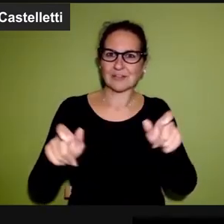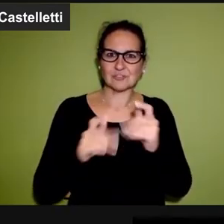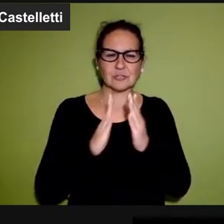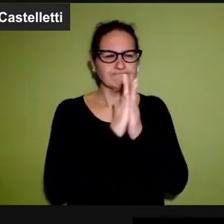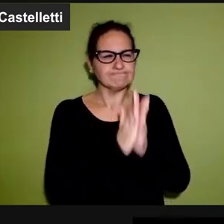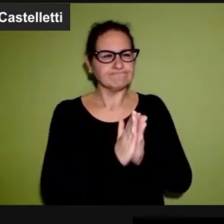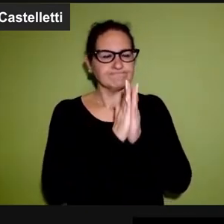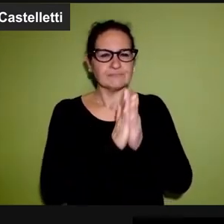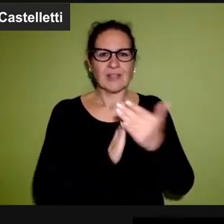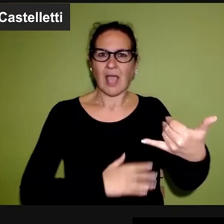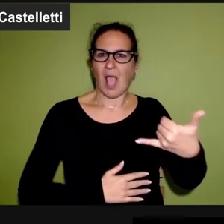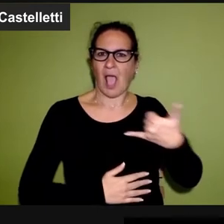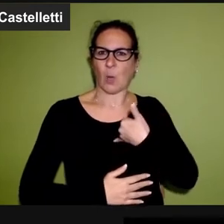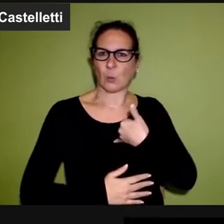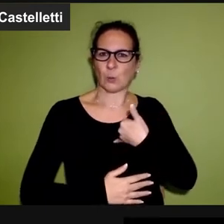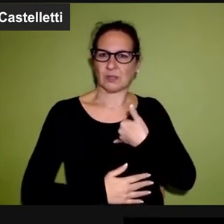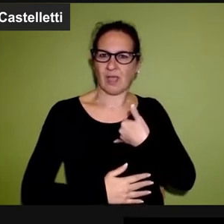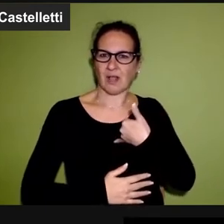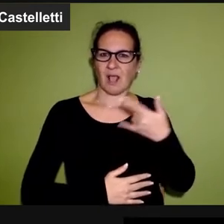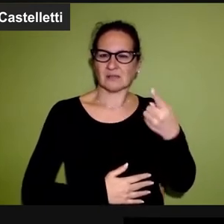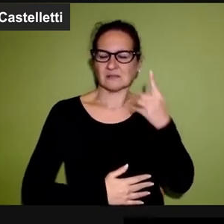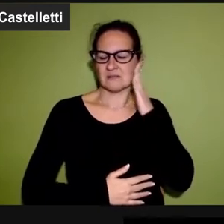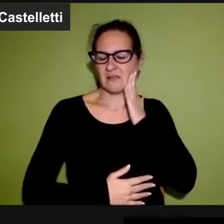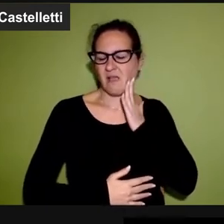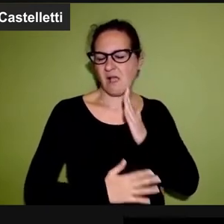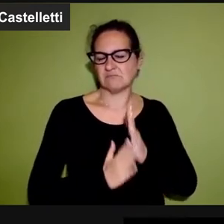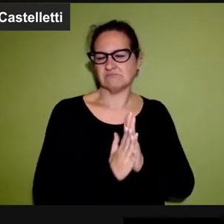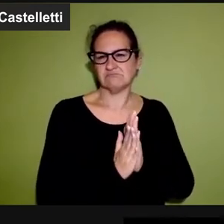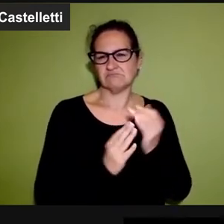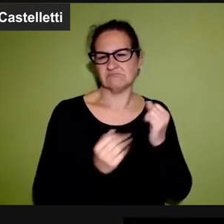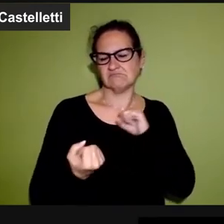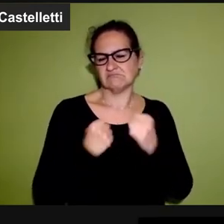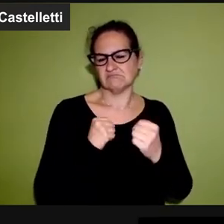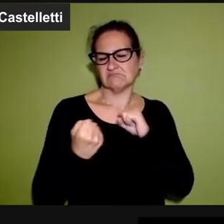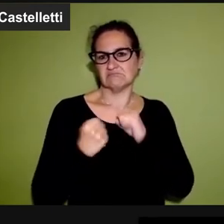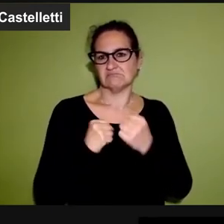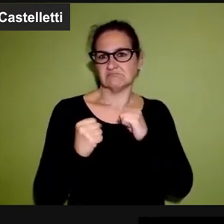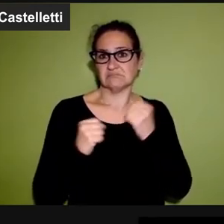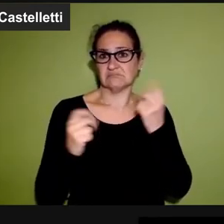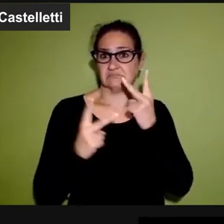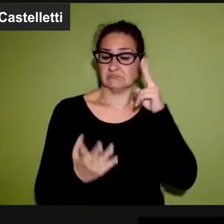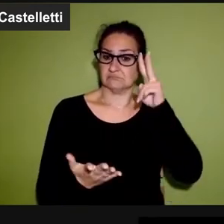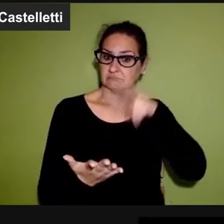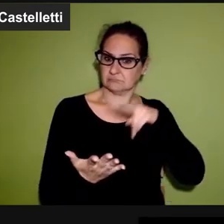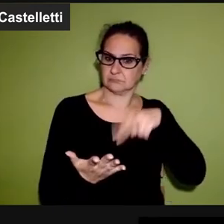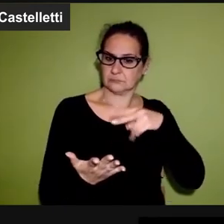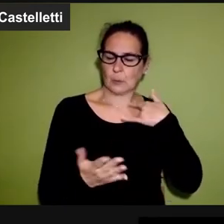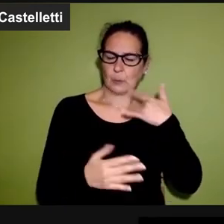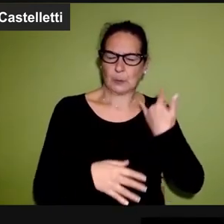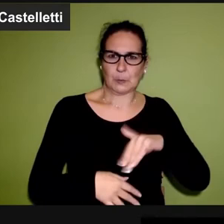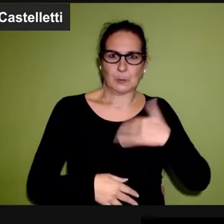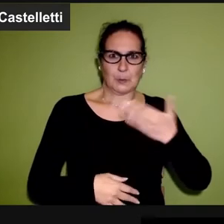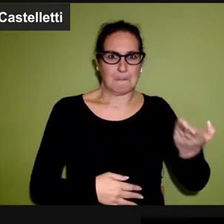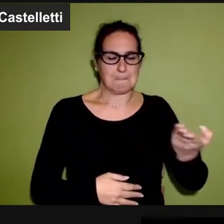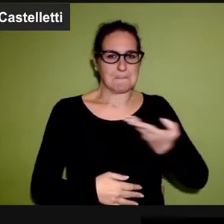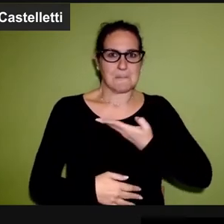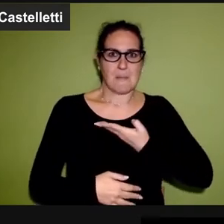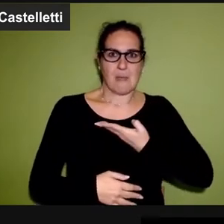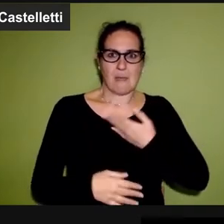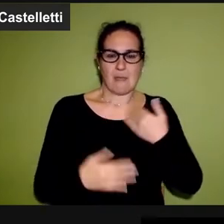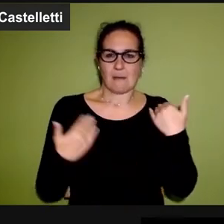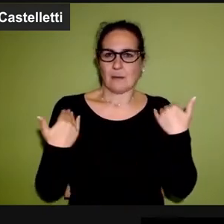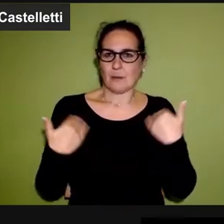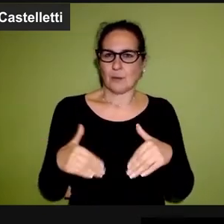esperienze di persone che hanno chiesto l'eutanasia, hanno combattuto per ottenere l'eutanasia, devo dire che è stata per me veramente molto